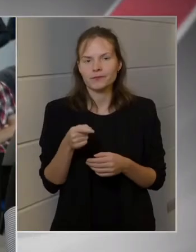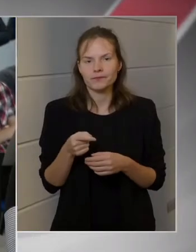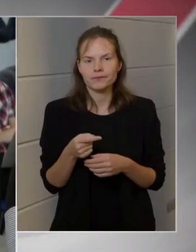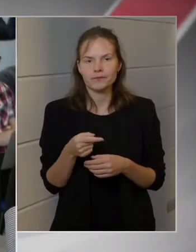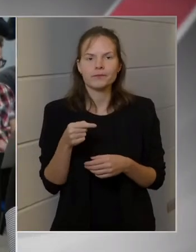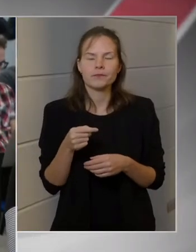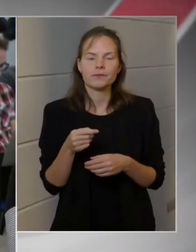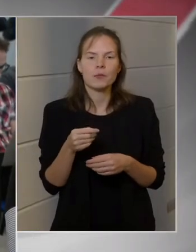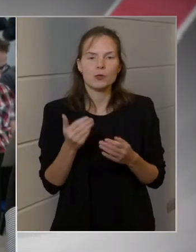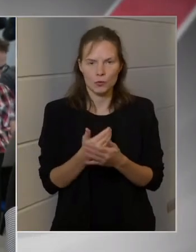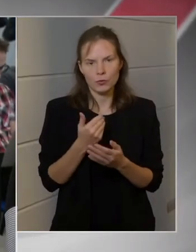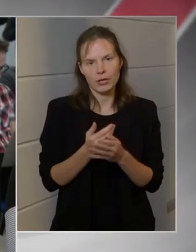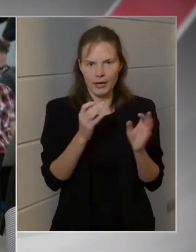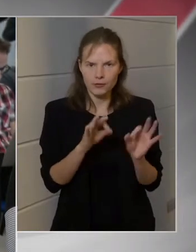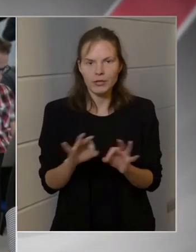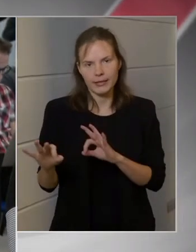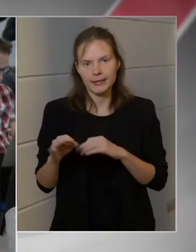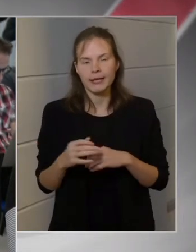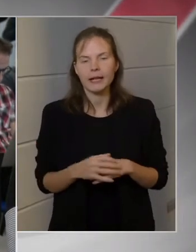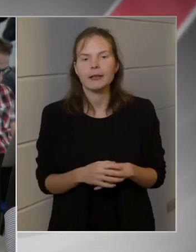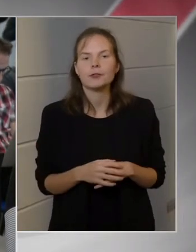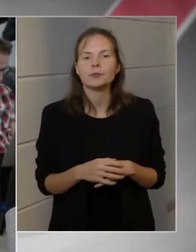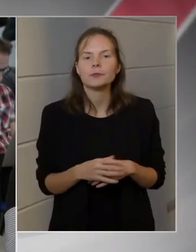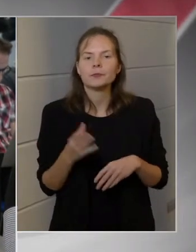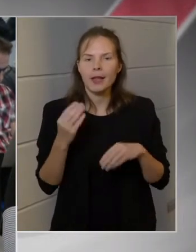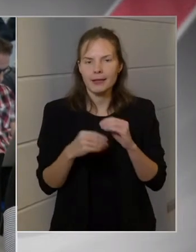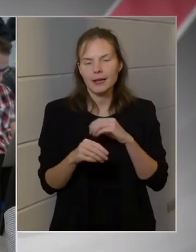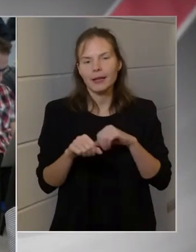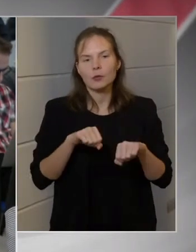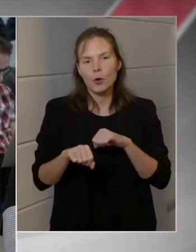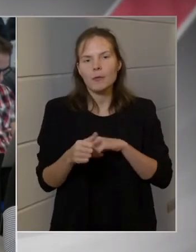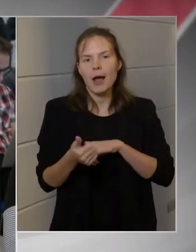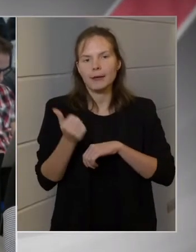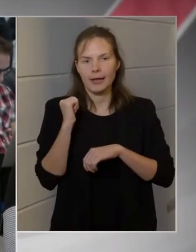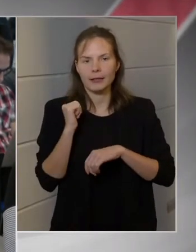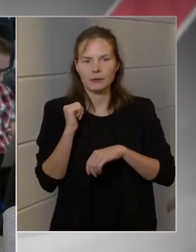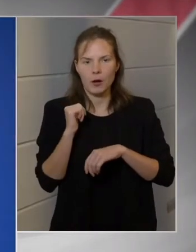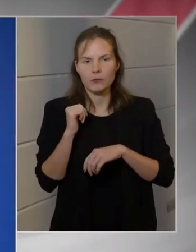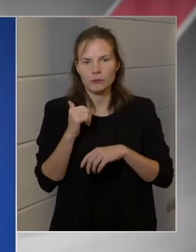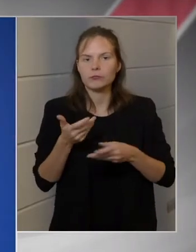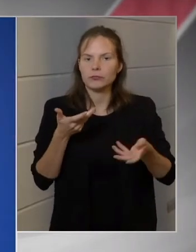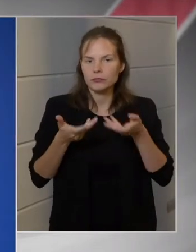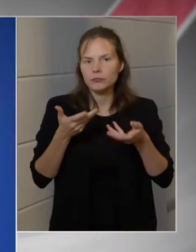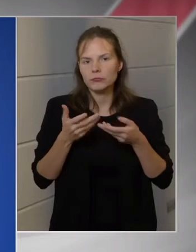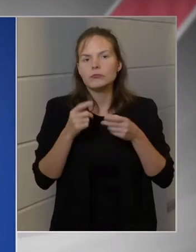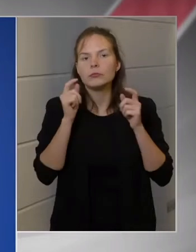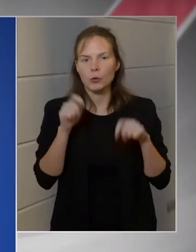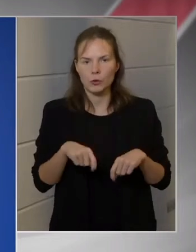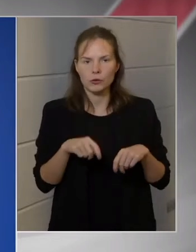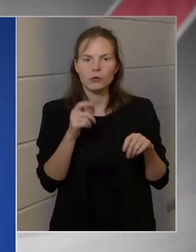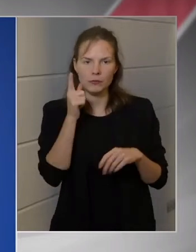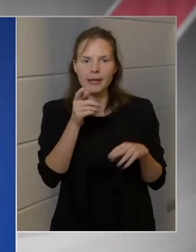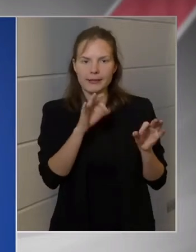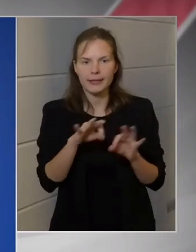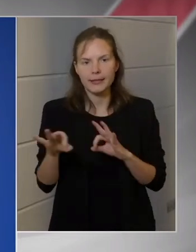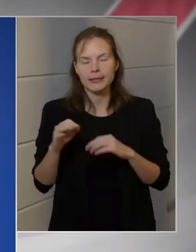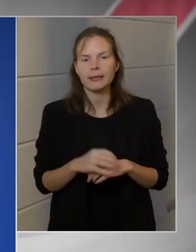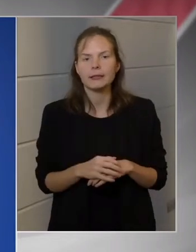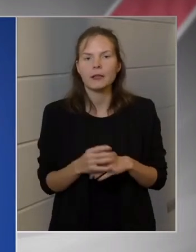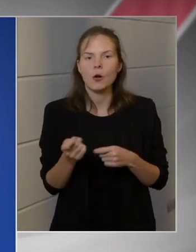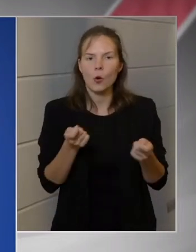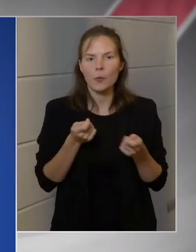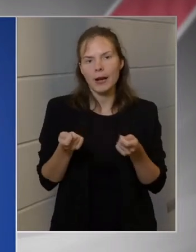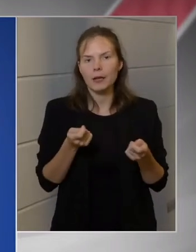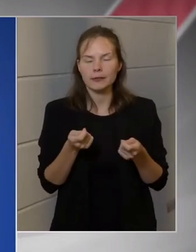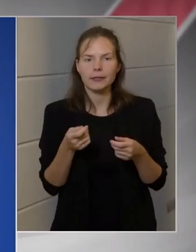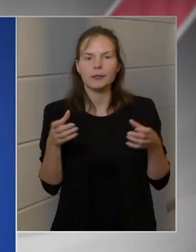indokol, és ezért a kormány tegnapi ülésén intézkedésekről döntött. Az operatív törzs